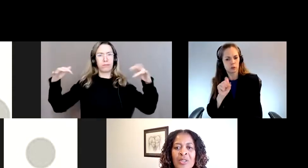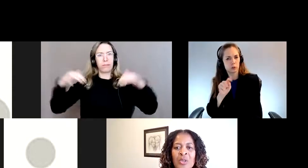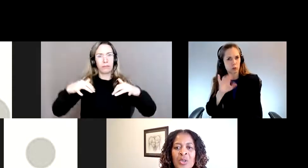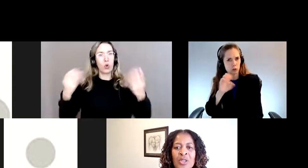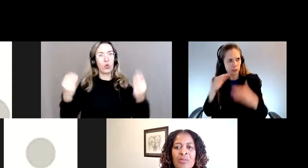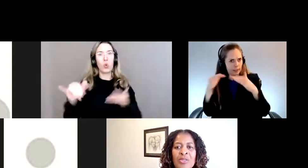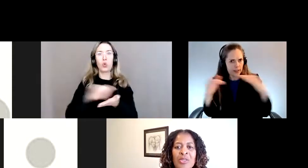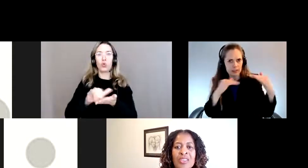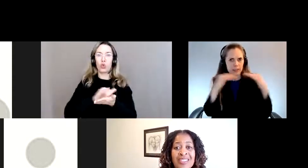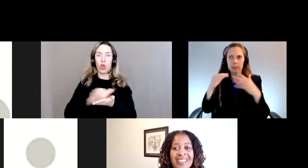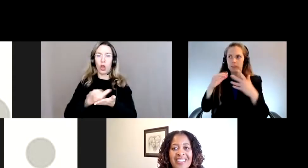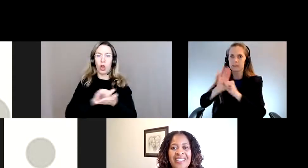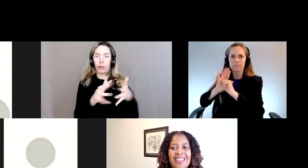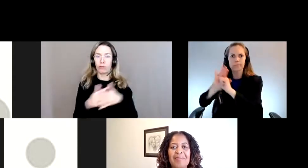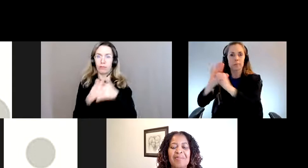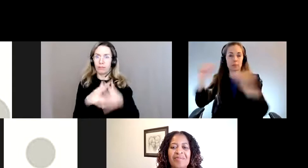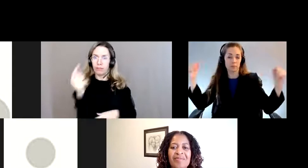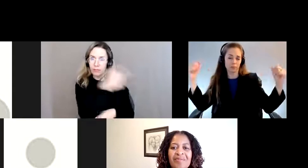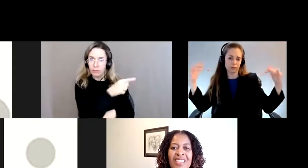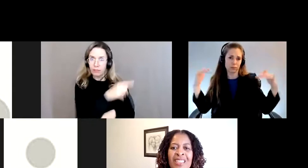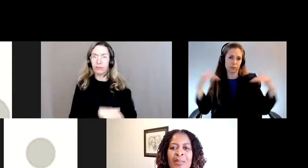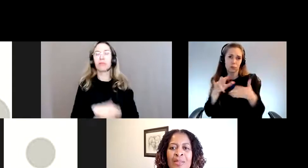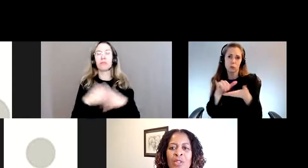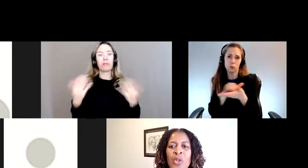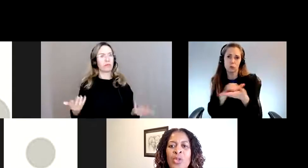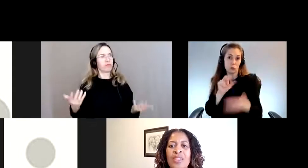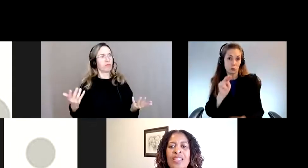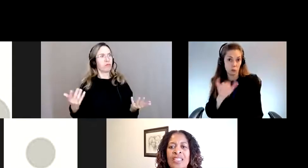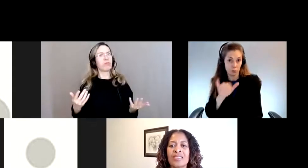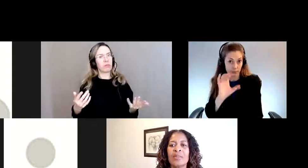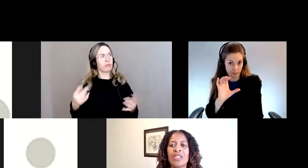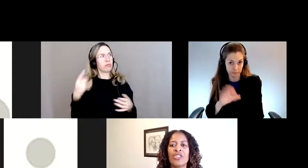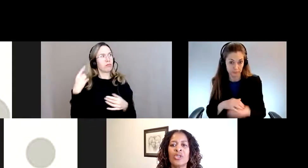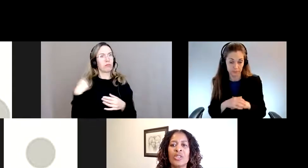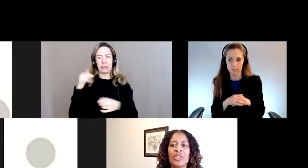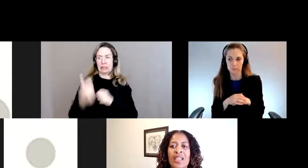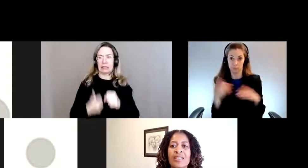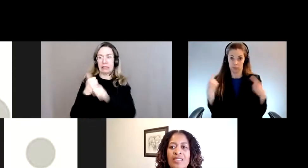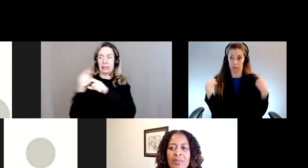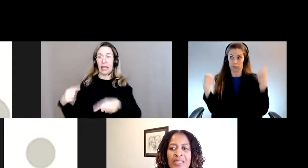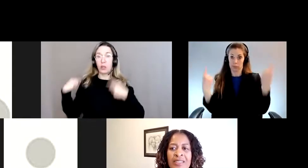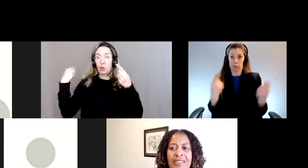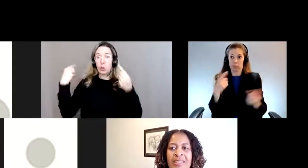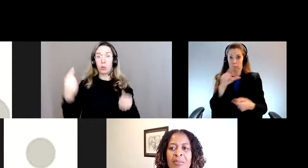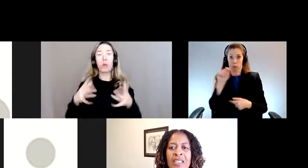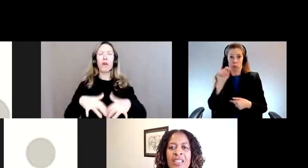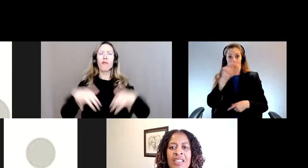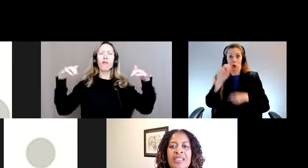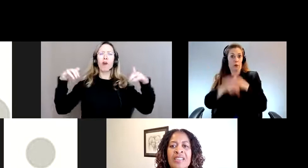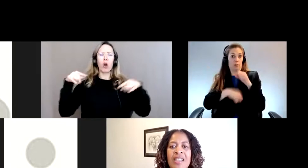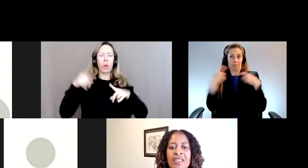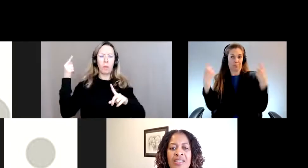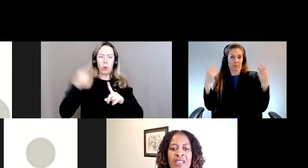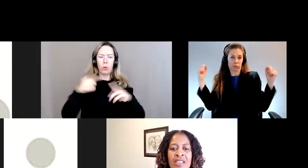New York. Ça a été la norme pour la dernière décennie. Et l'objectif de ce forum est de s